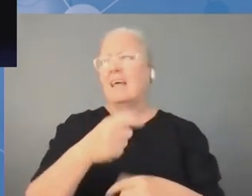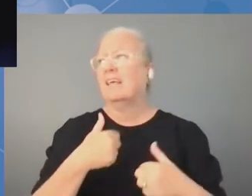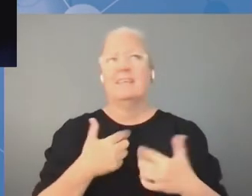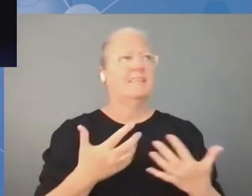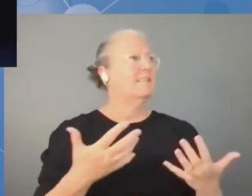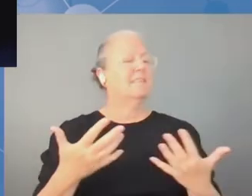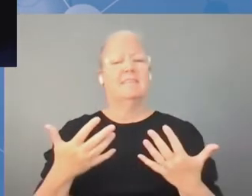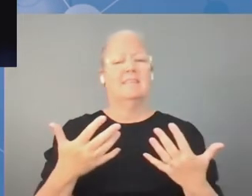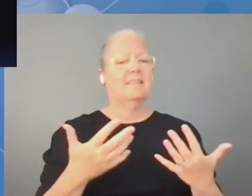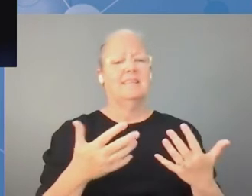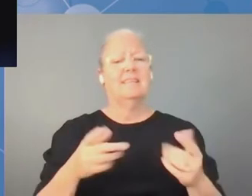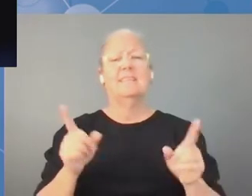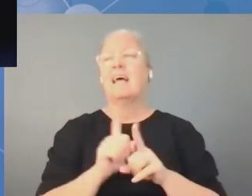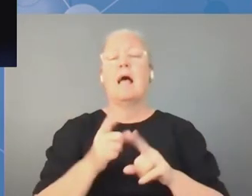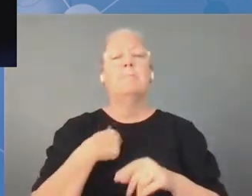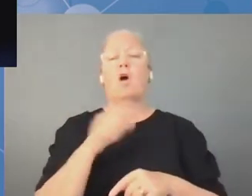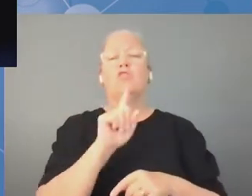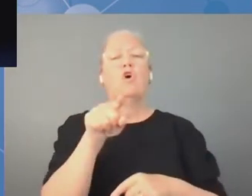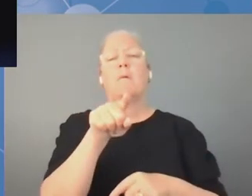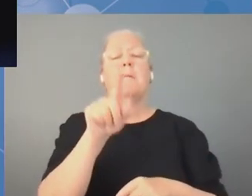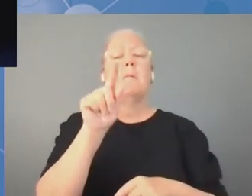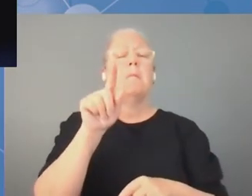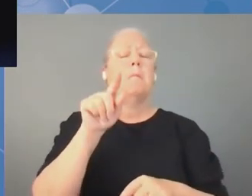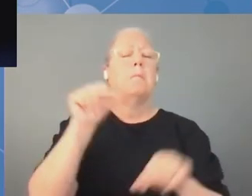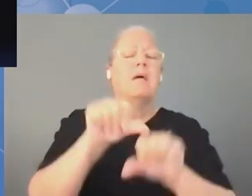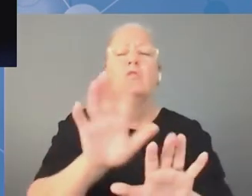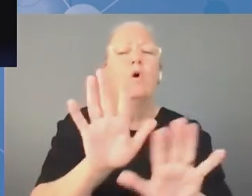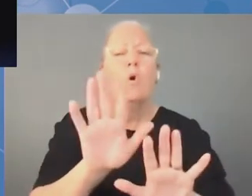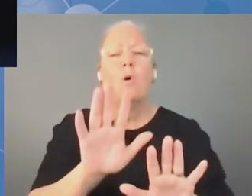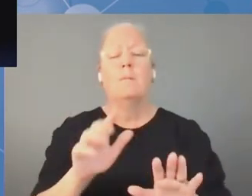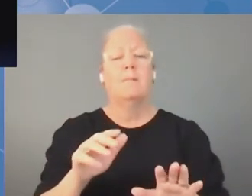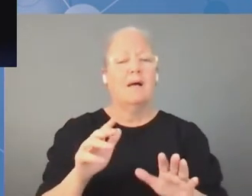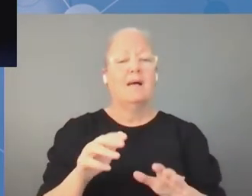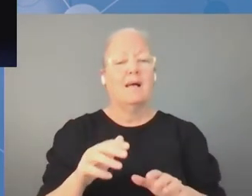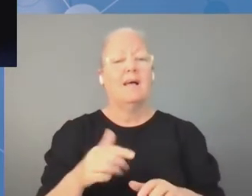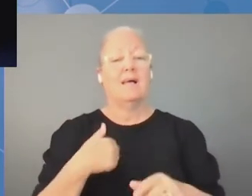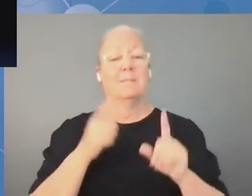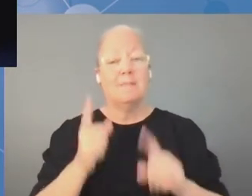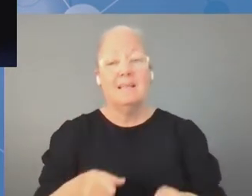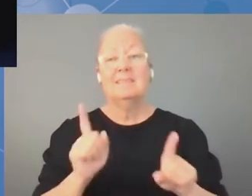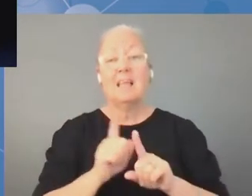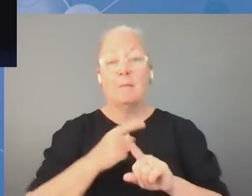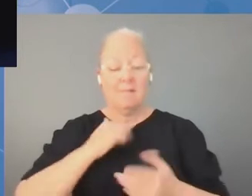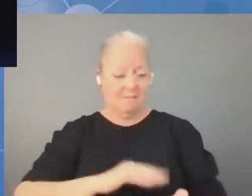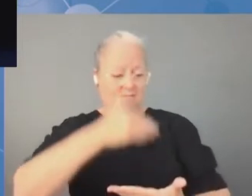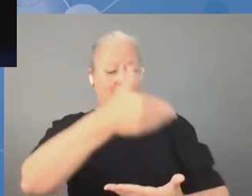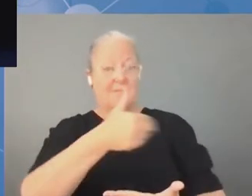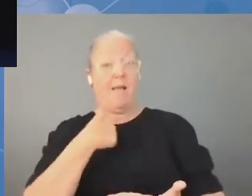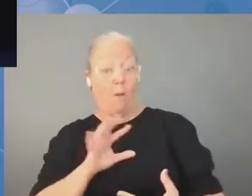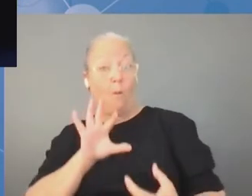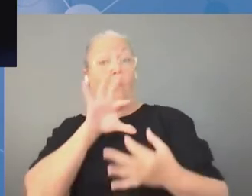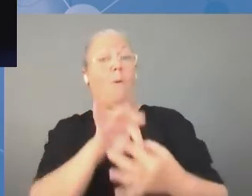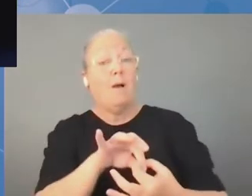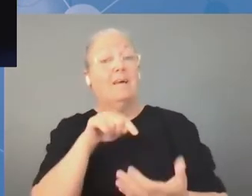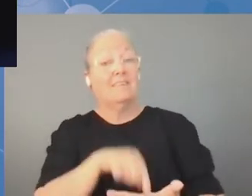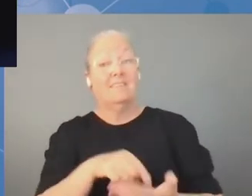szczytu również nauczyć się czegoś nowego, wyciągnąć istotne wnioski. Mój feedback byłby